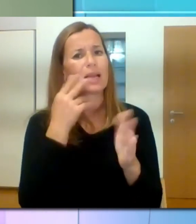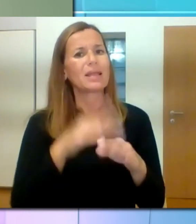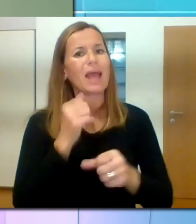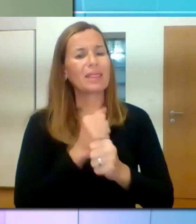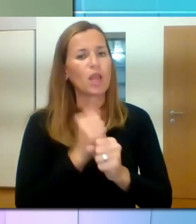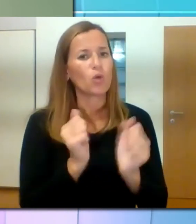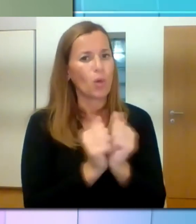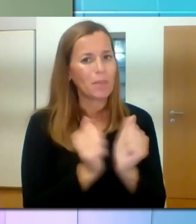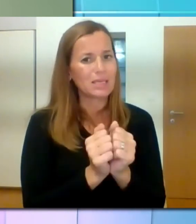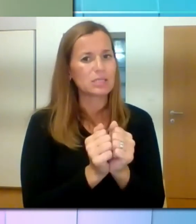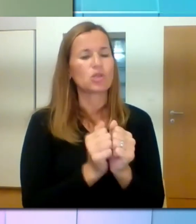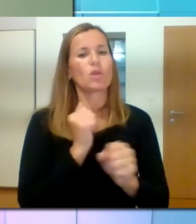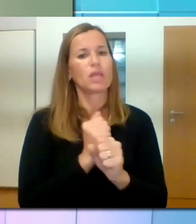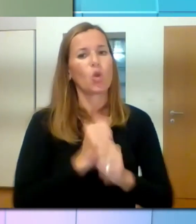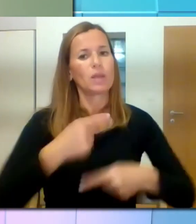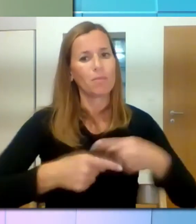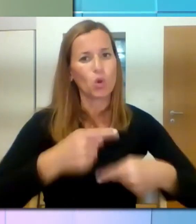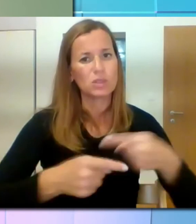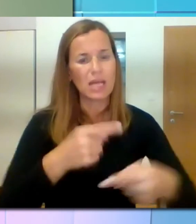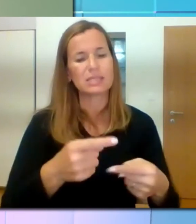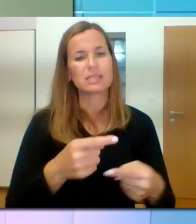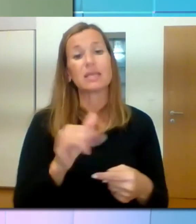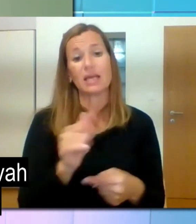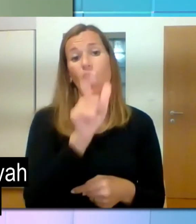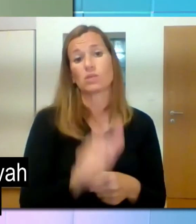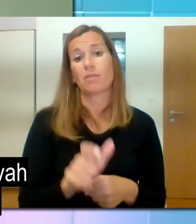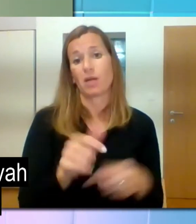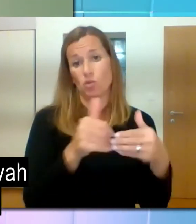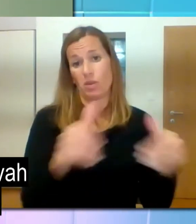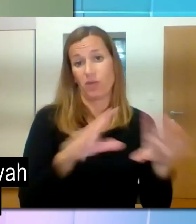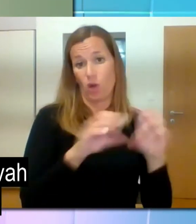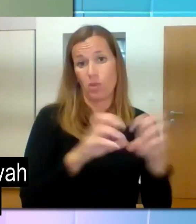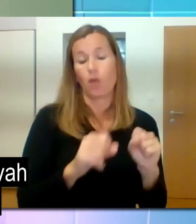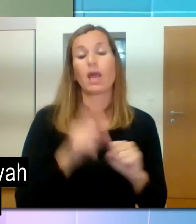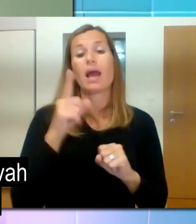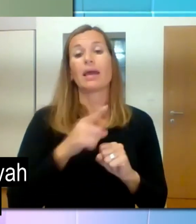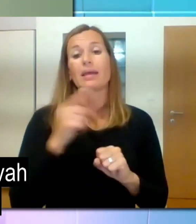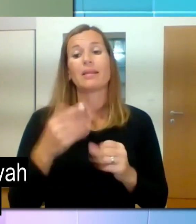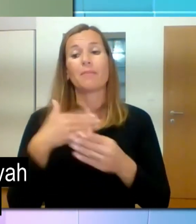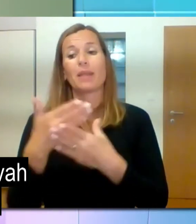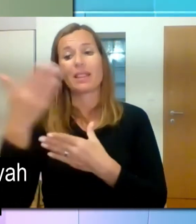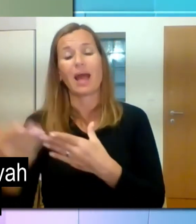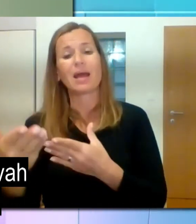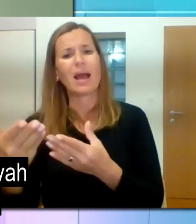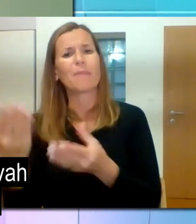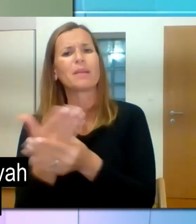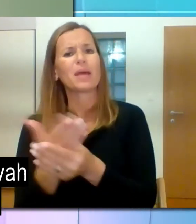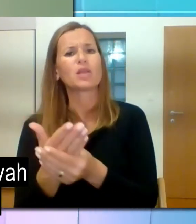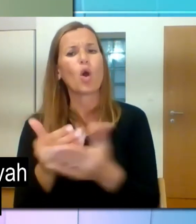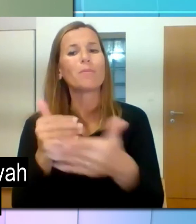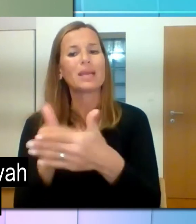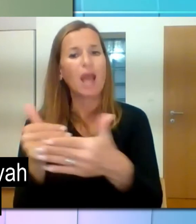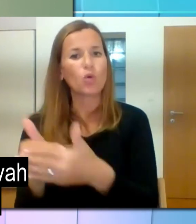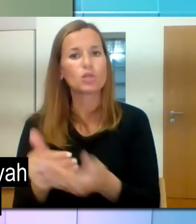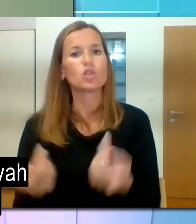prilagoditev oziroma obseg in vrsto podpornih storitev. Navadno gre